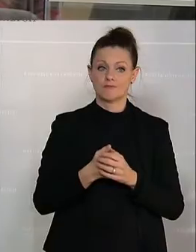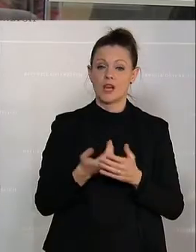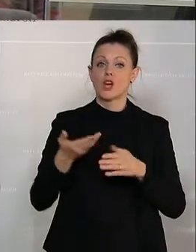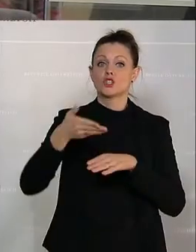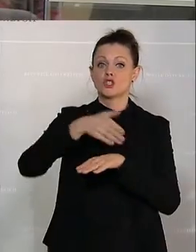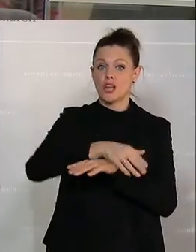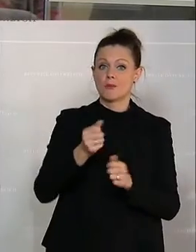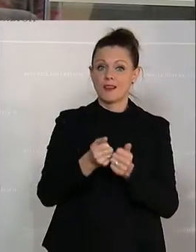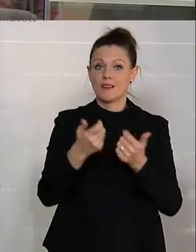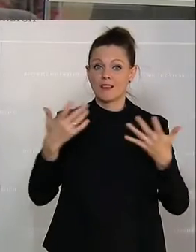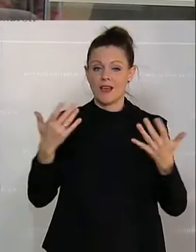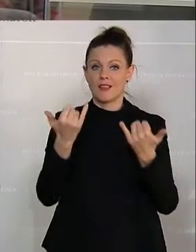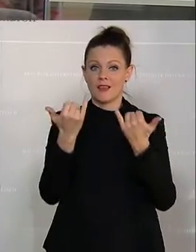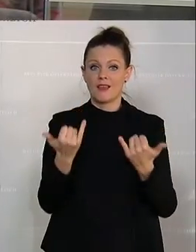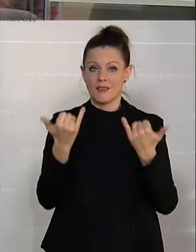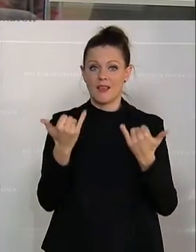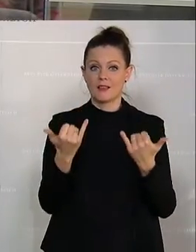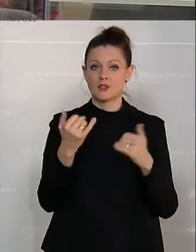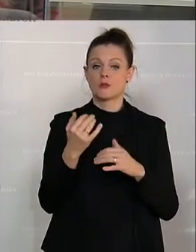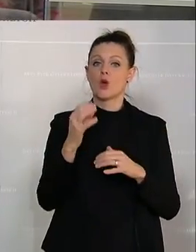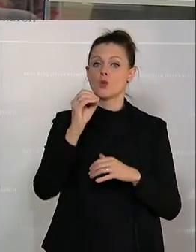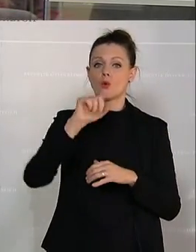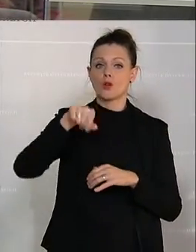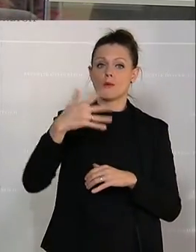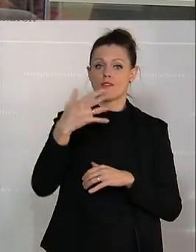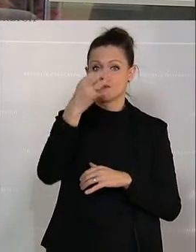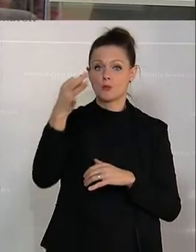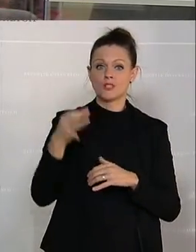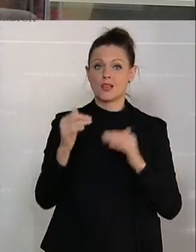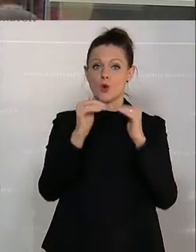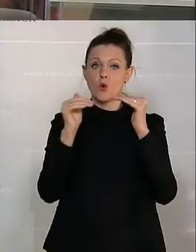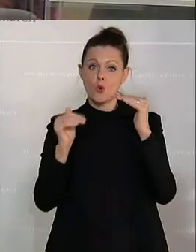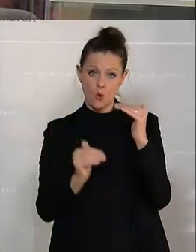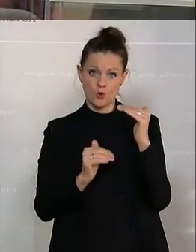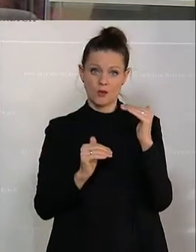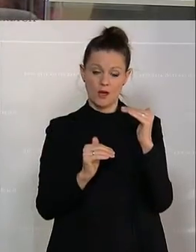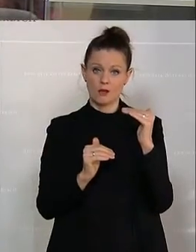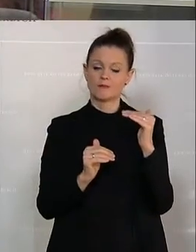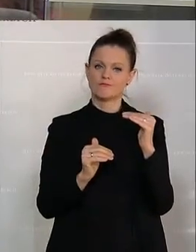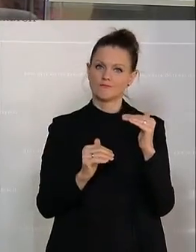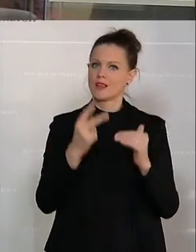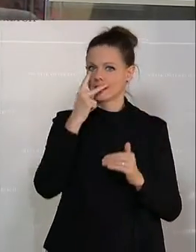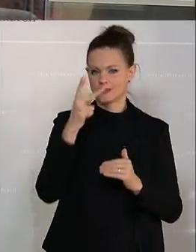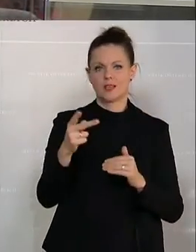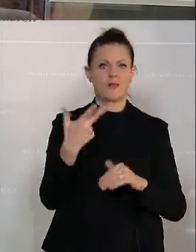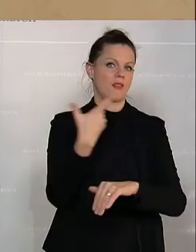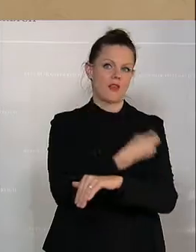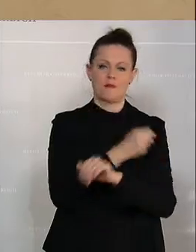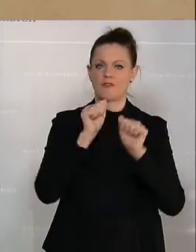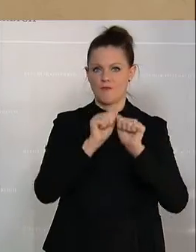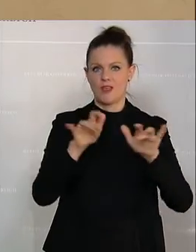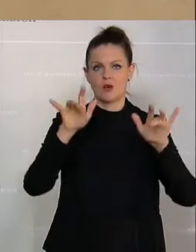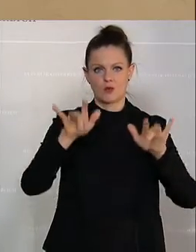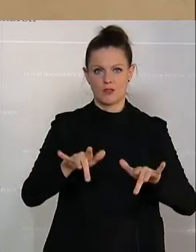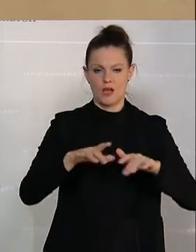nun deutlich, deutlich unter 0,5 Prozent zurückgegangen. Ein deutliches Zeichen für die Impfwirkung und auch der